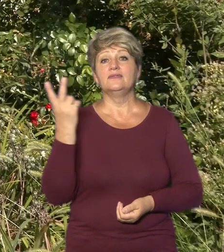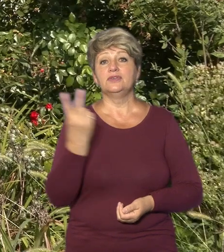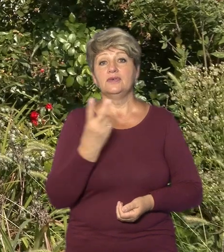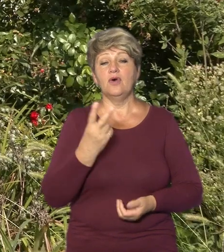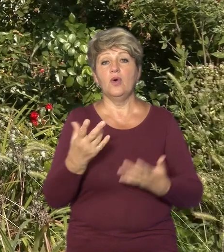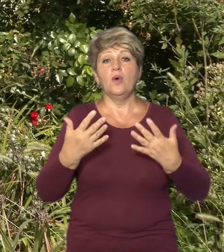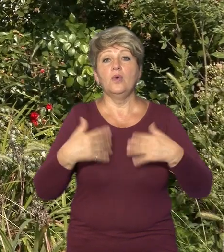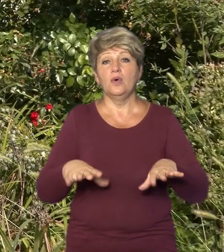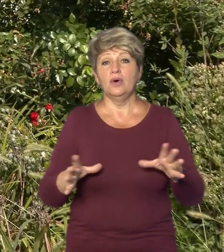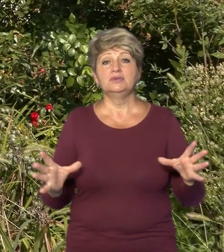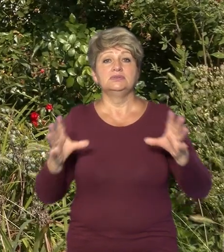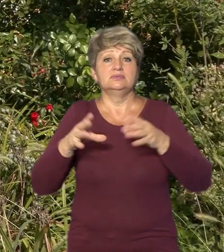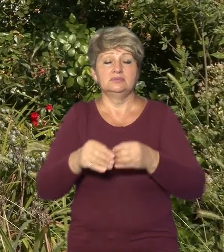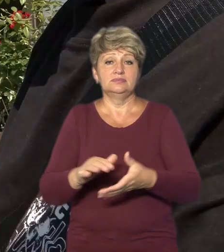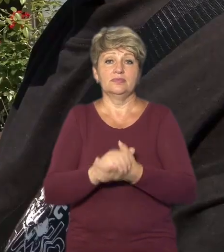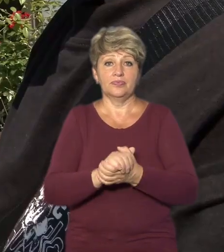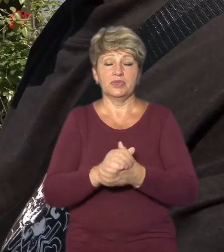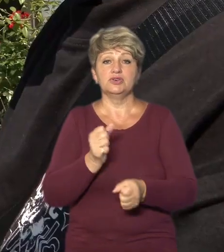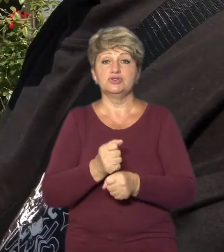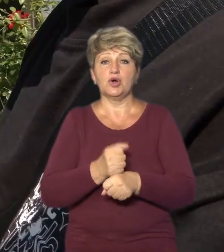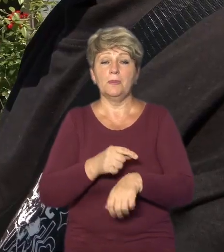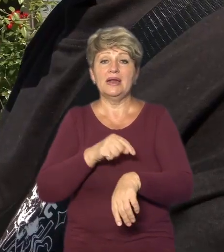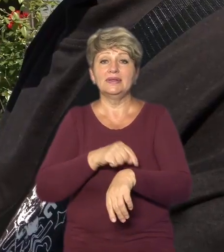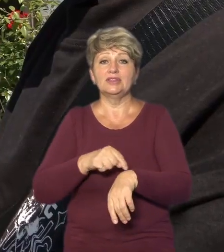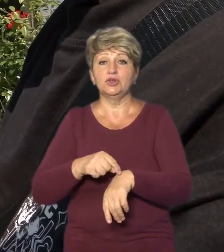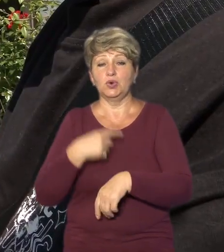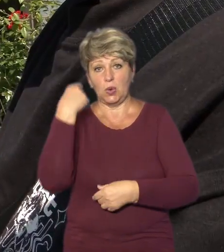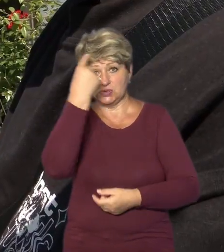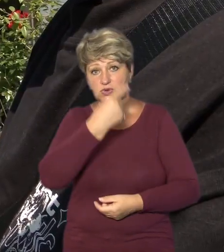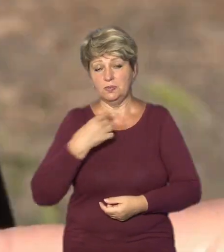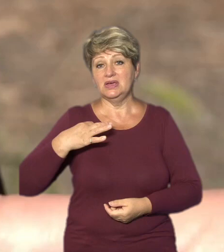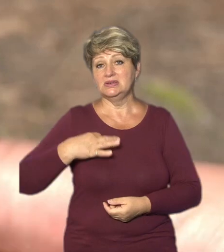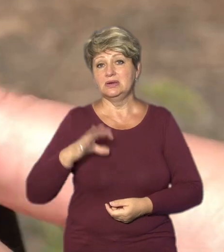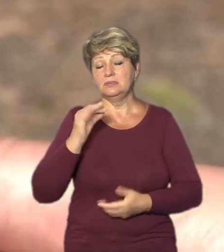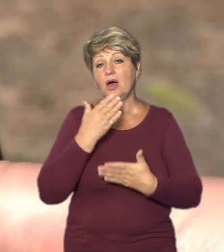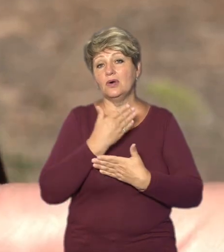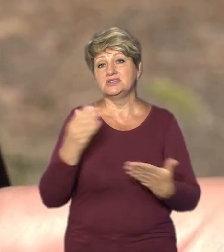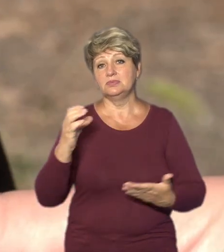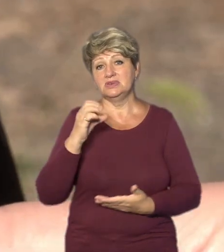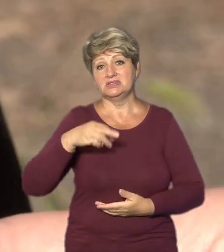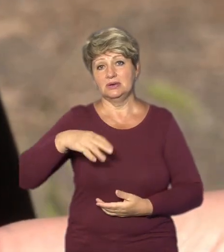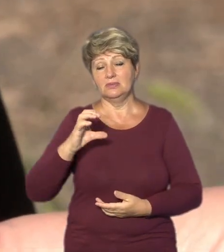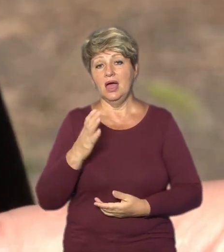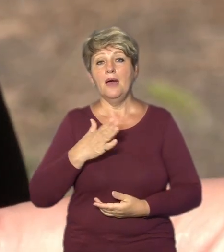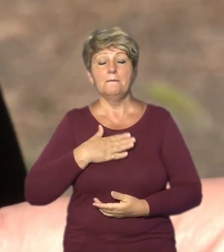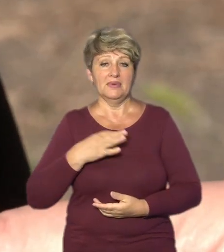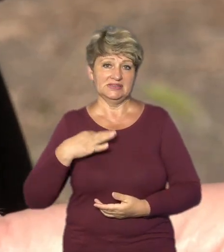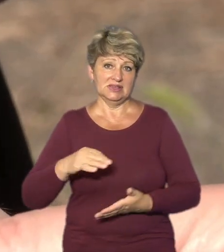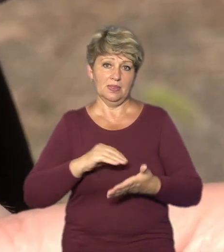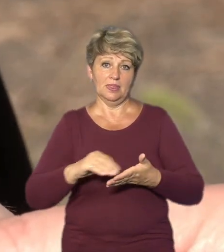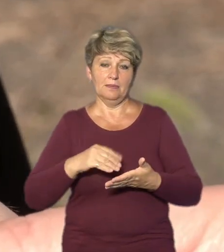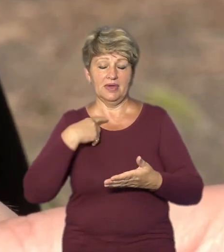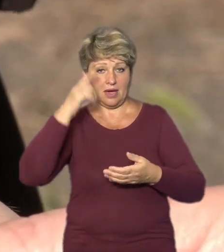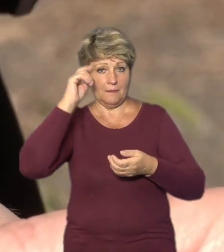ця втрата здружила. Обоє зробили тату з обличчями своїх синів та останніми СМС. Він мені написав, щоб я